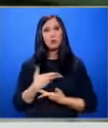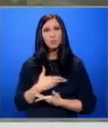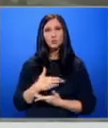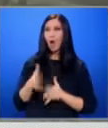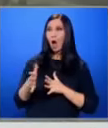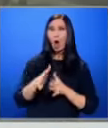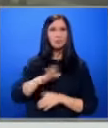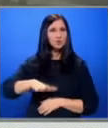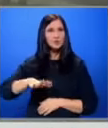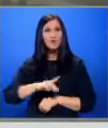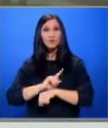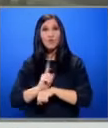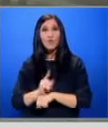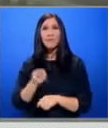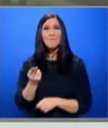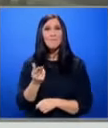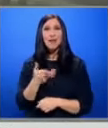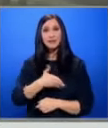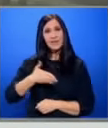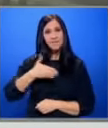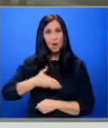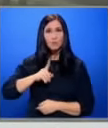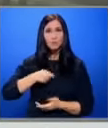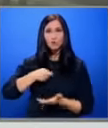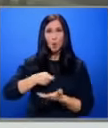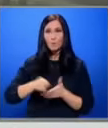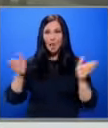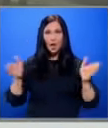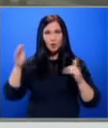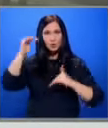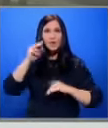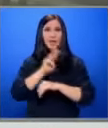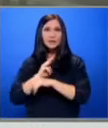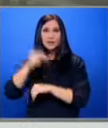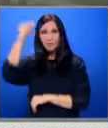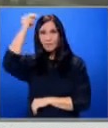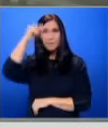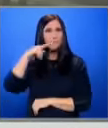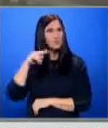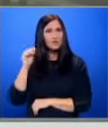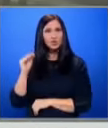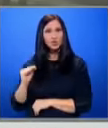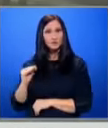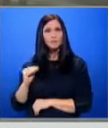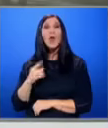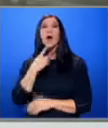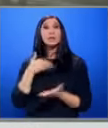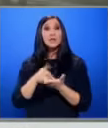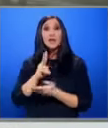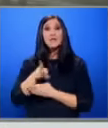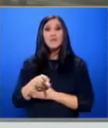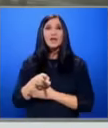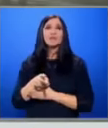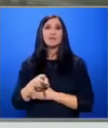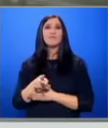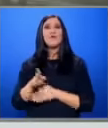обществото. В момента билет за влак може да си купите от гише или от сайта на българските държавни железници. За да влезат в крак